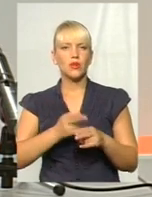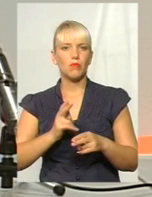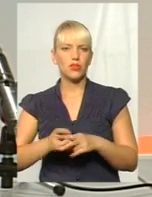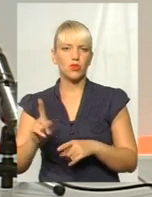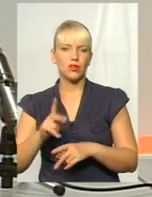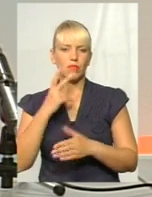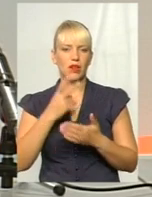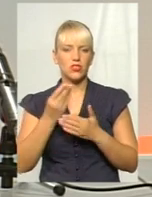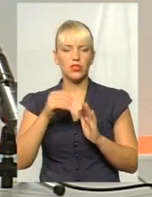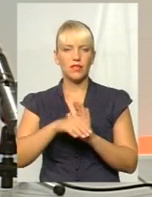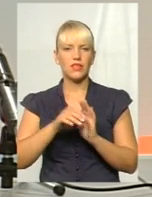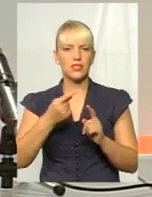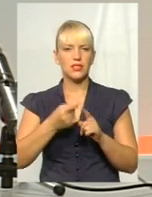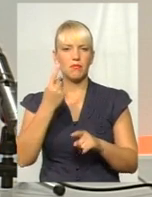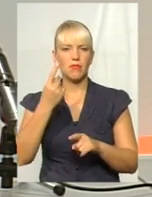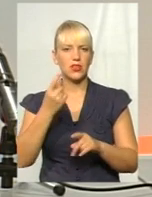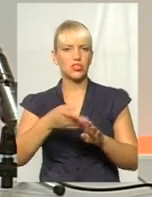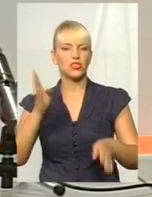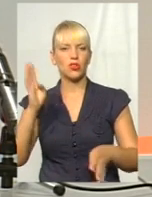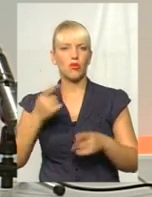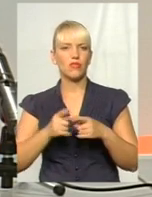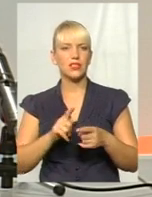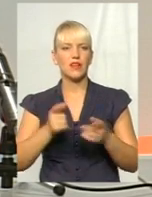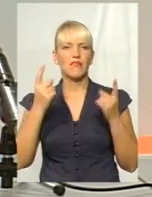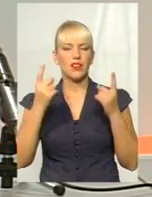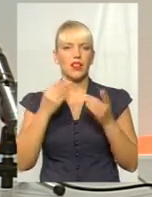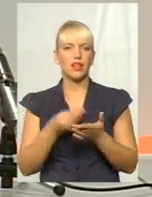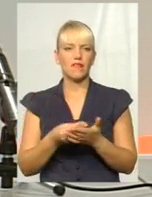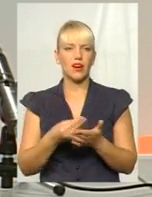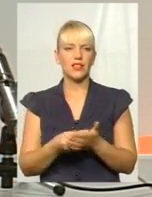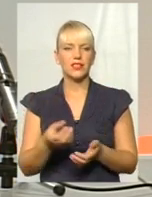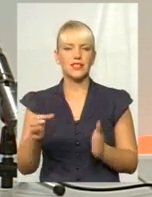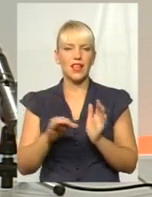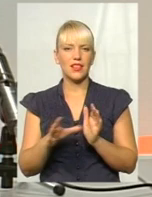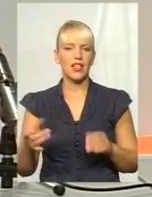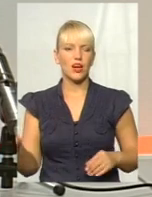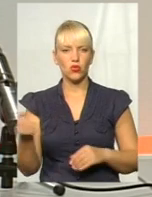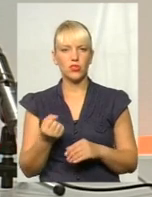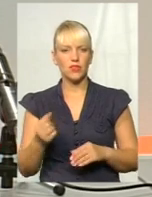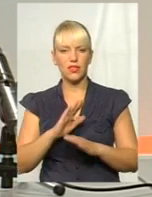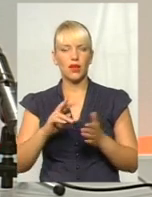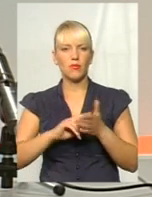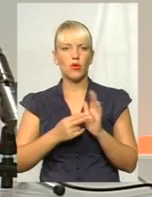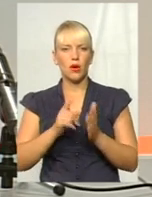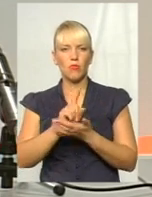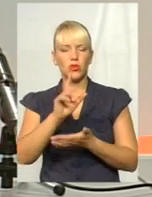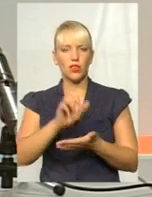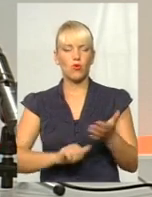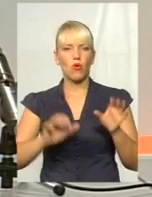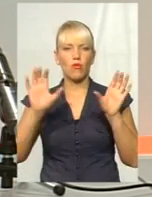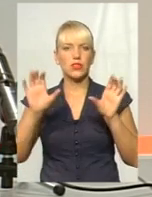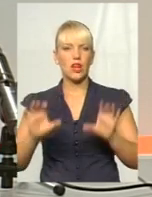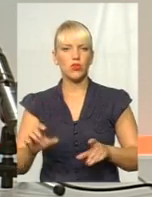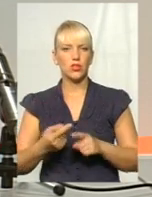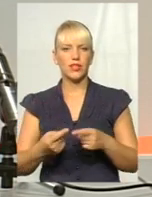інвестор, це першочергово велика вартість може бути енергонасіїв, непрогнозованість нашого податкового законодавства,